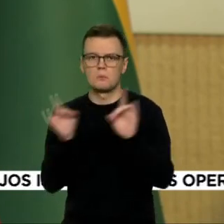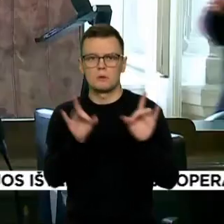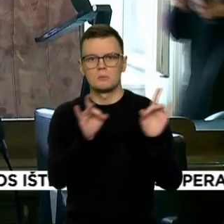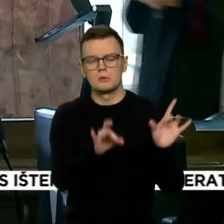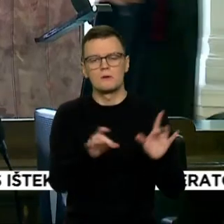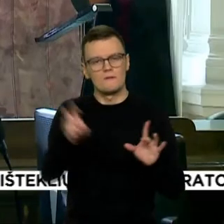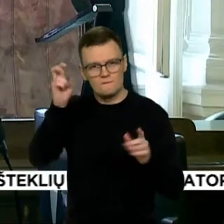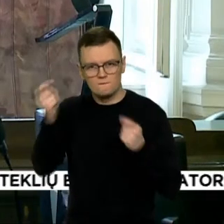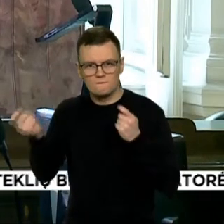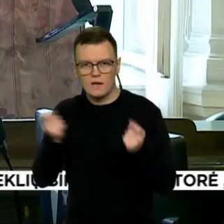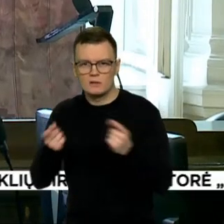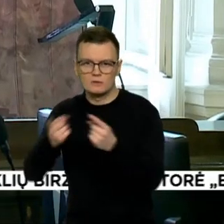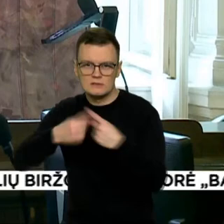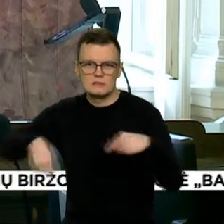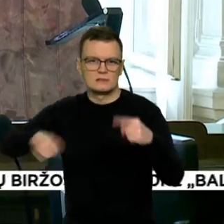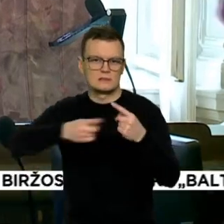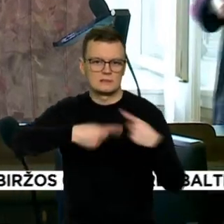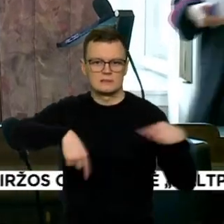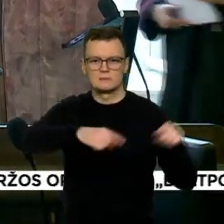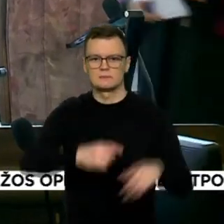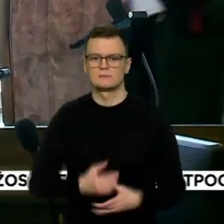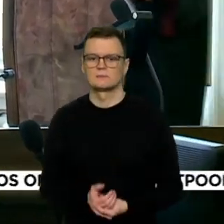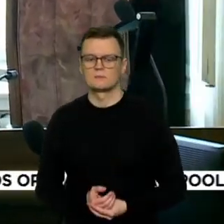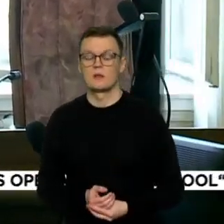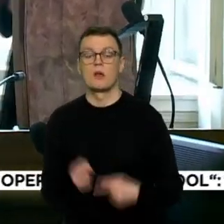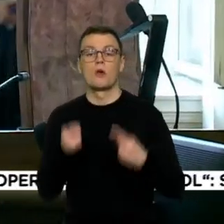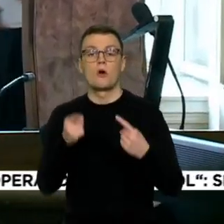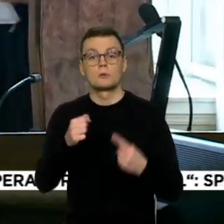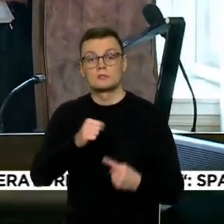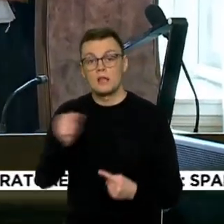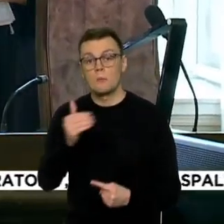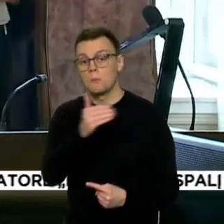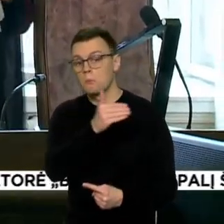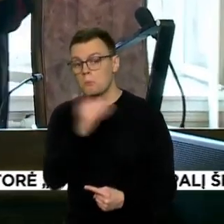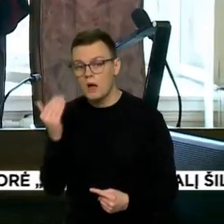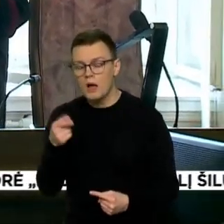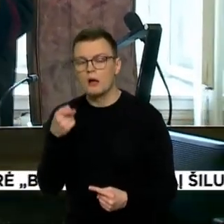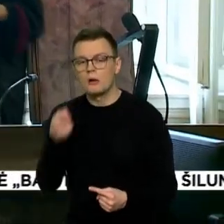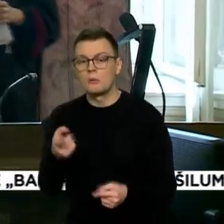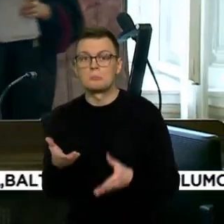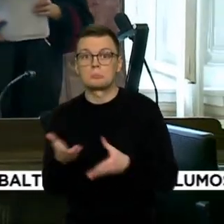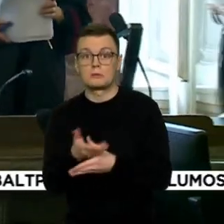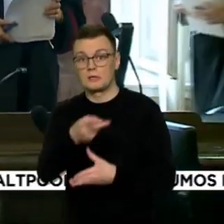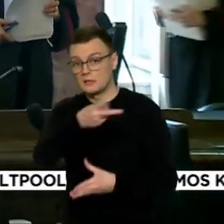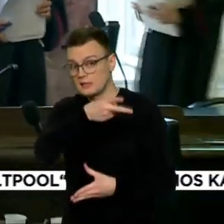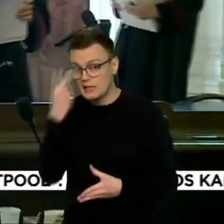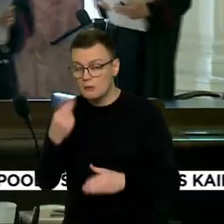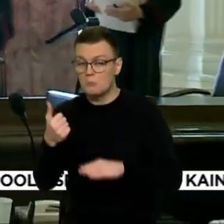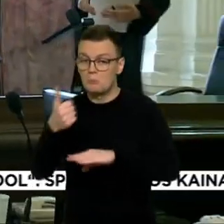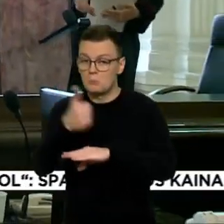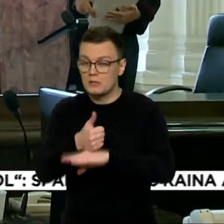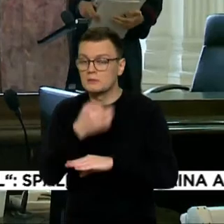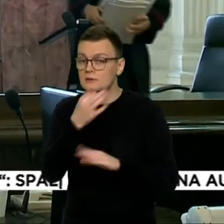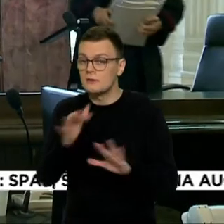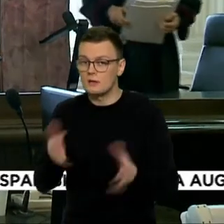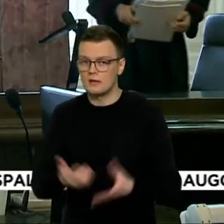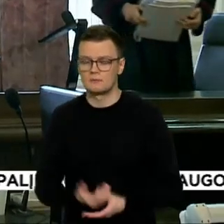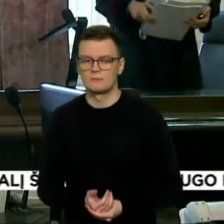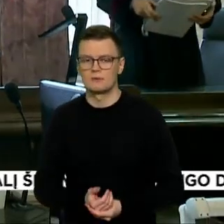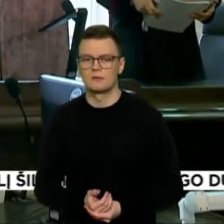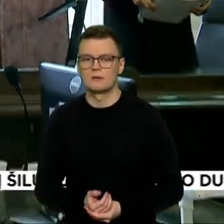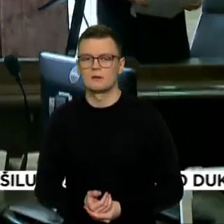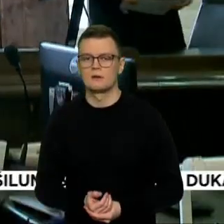šakų. Opozicinės demokratų partijos vardant Lietuvos pirmininkas taip pat sako, kad nereikia skubėti su nacionaliniu